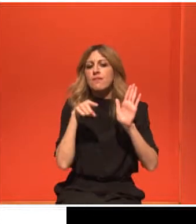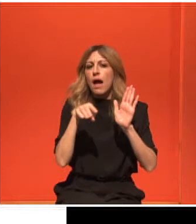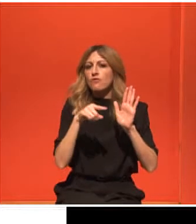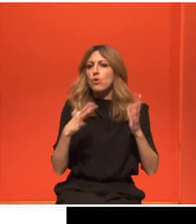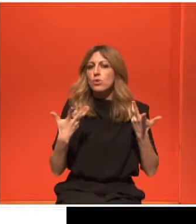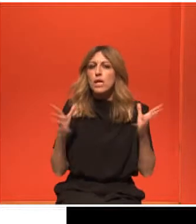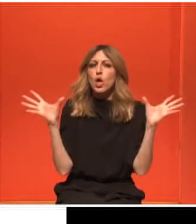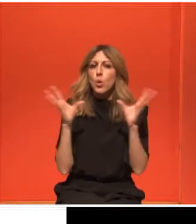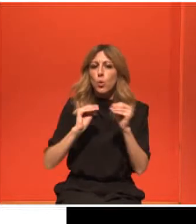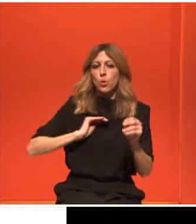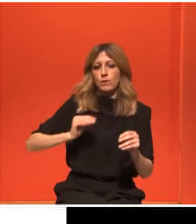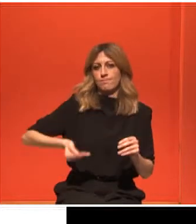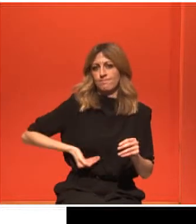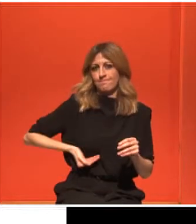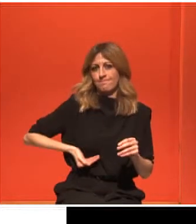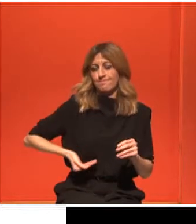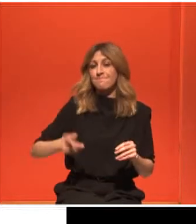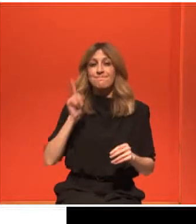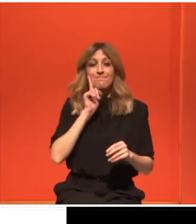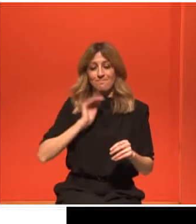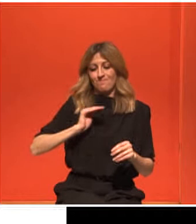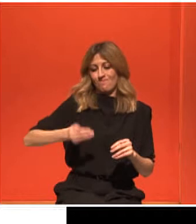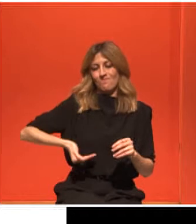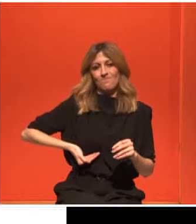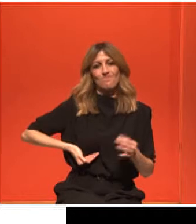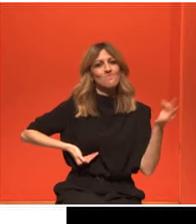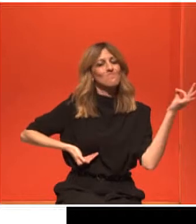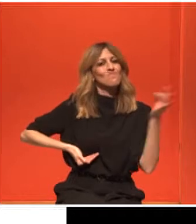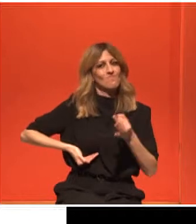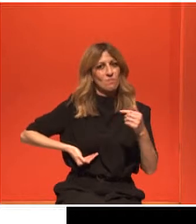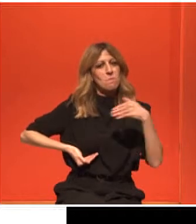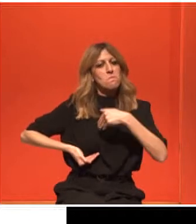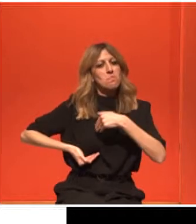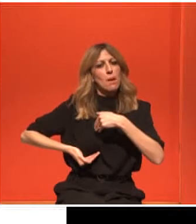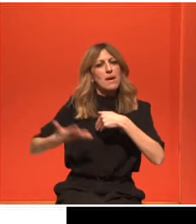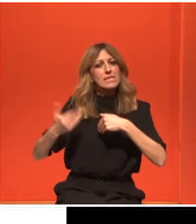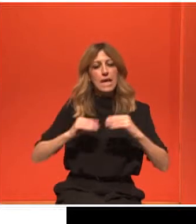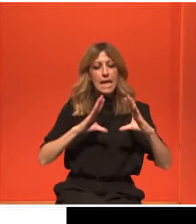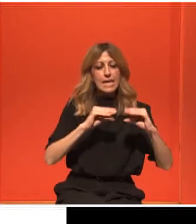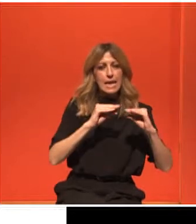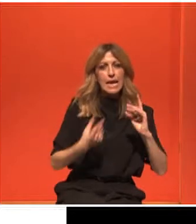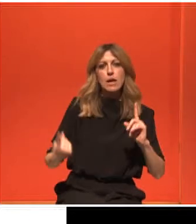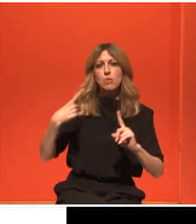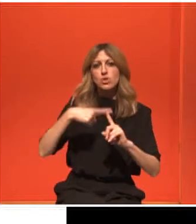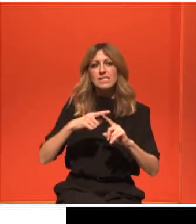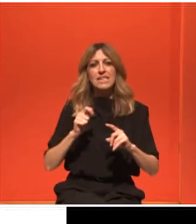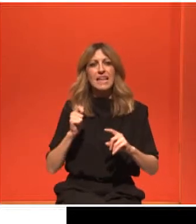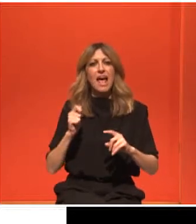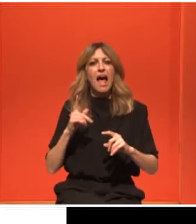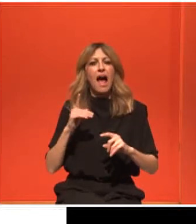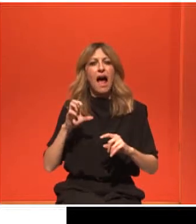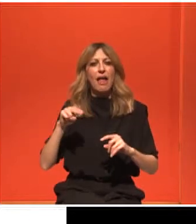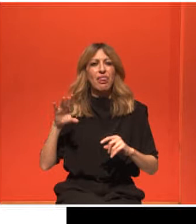αυτό το θαυμάσιο όργανο, βλέπετε ότι αποτελείται κυρίως από λίπος και μαζικό αδένα και βλέπετε στη μικρή